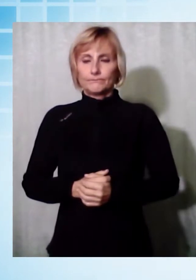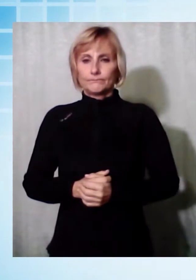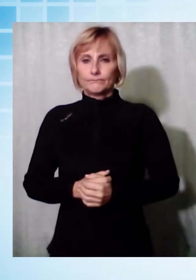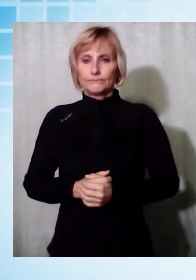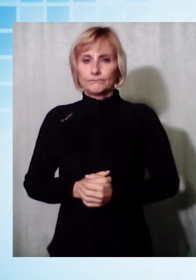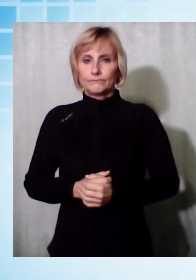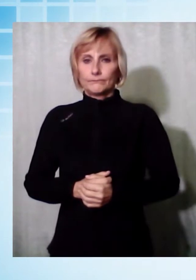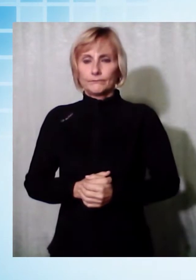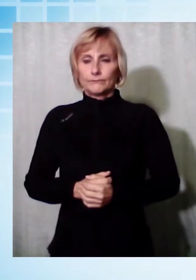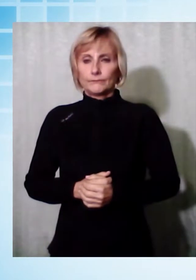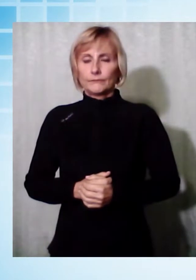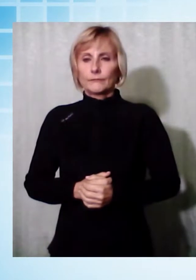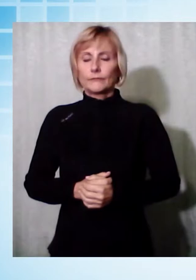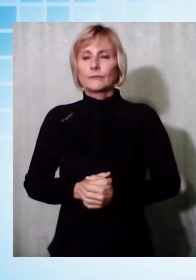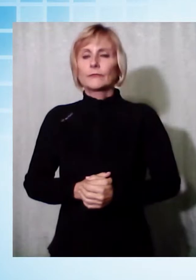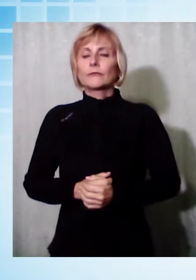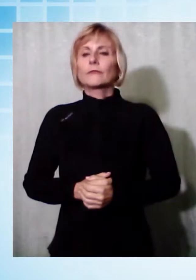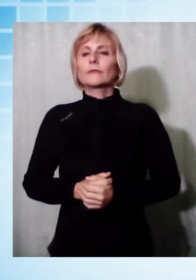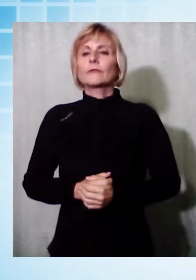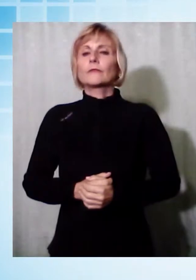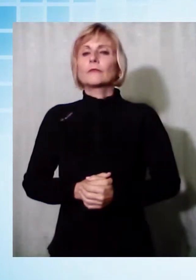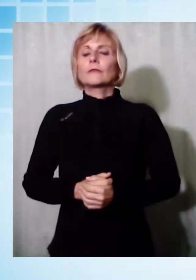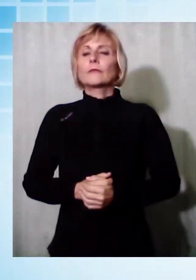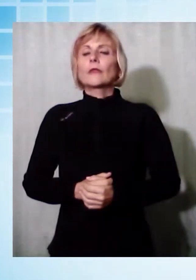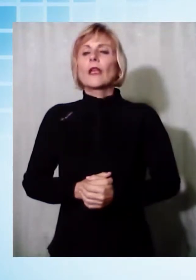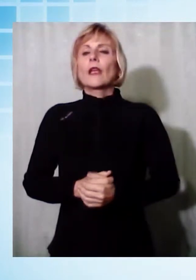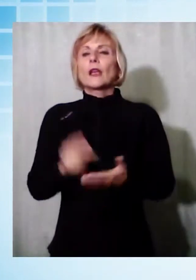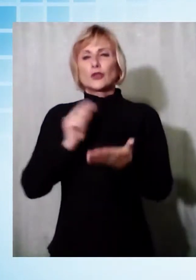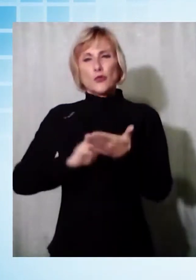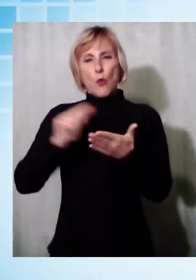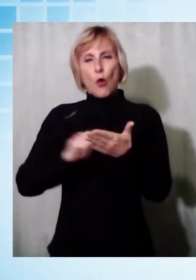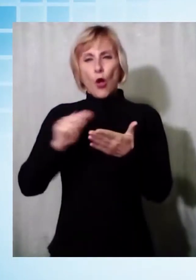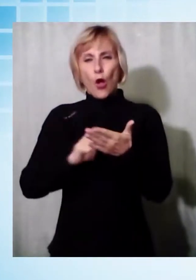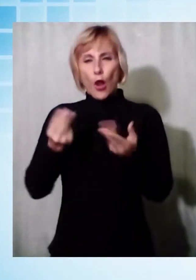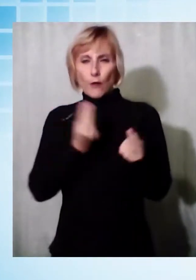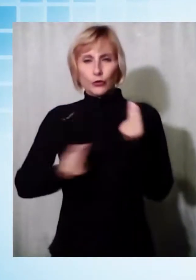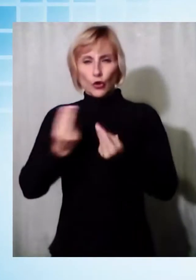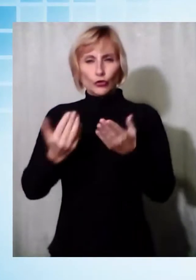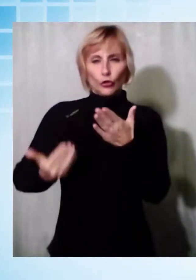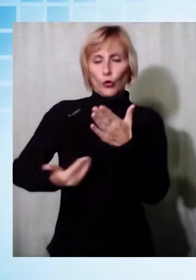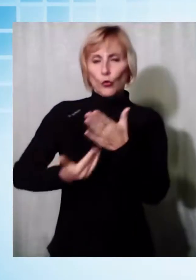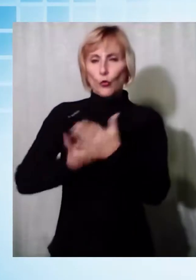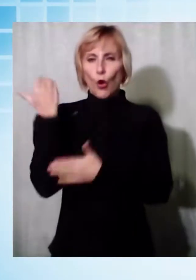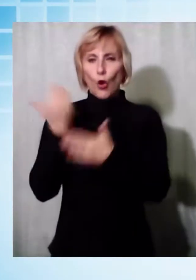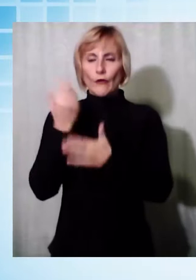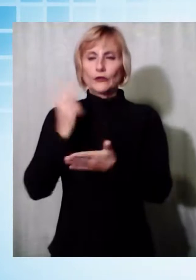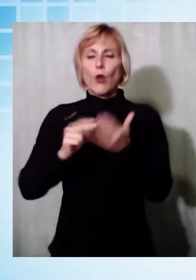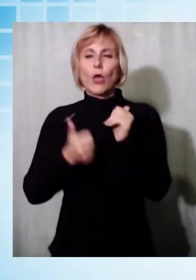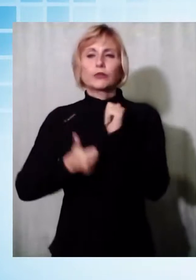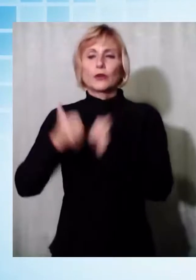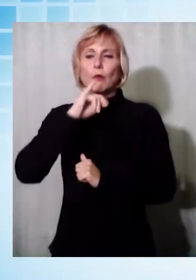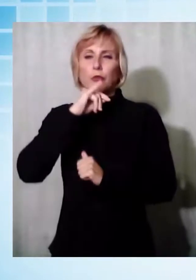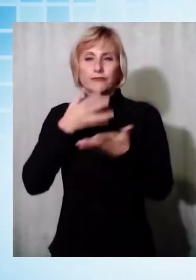Scuola Lapira, ampliamento ad alta tecnologia, presentato il progetto del nuovo padiglione della scuola primaria di porcare impianti all